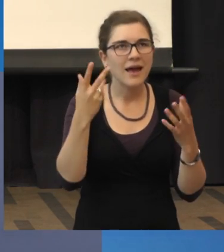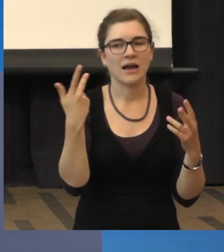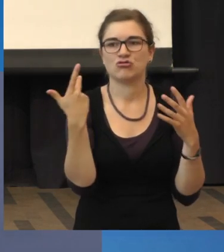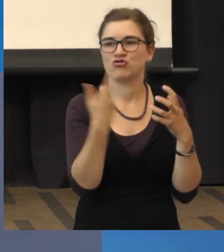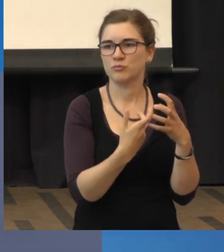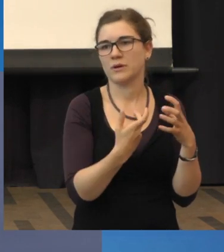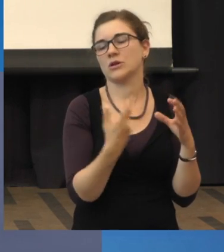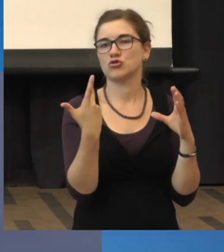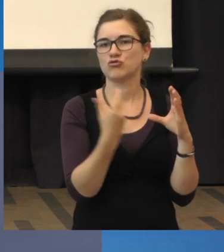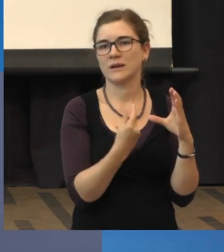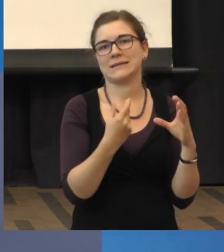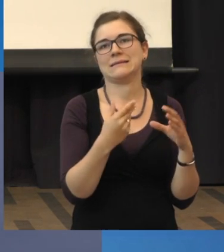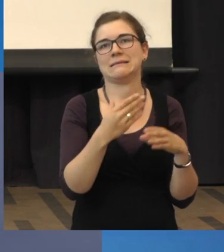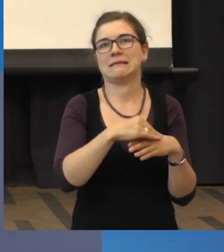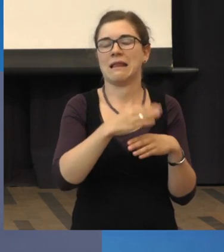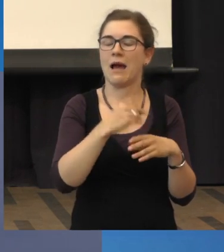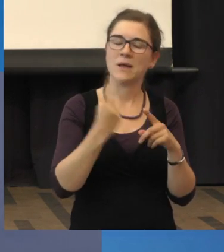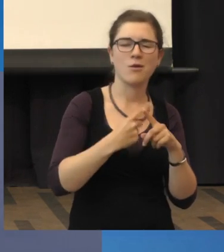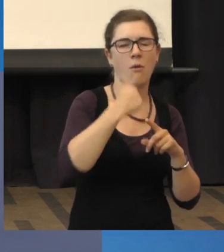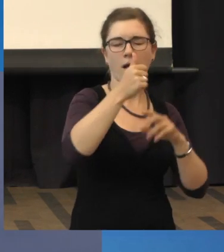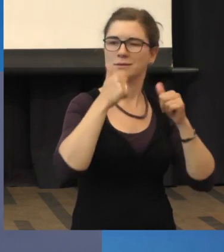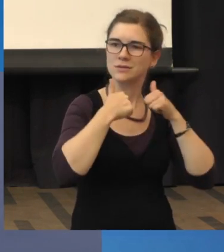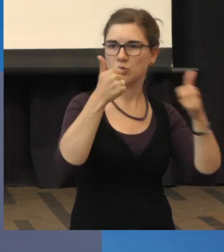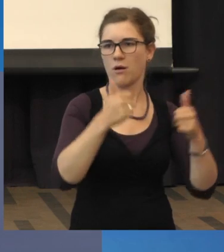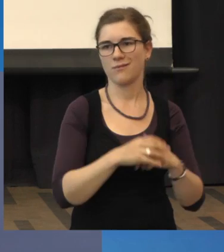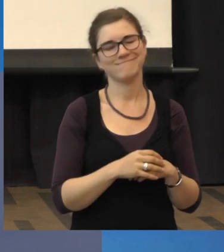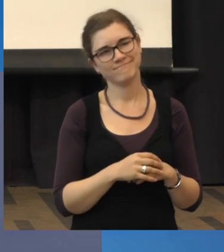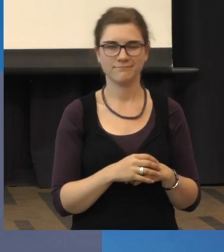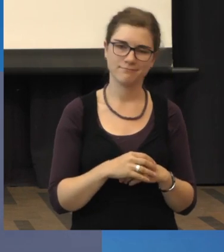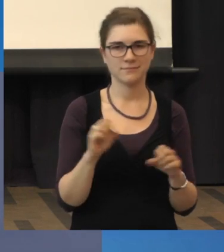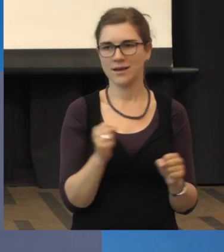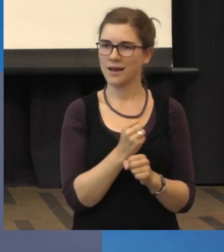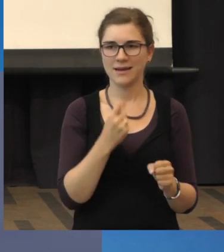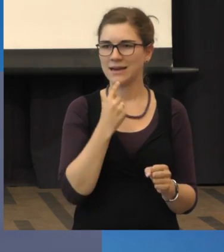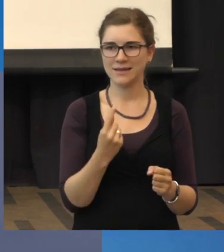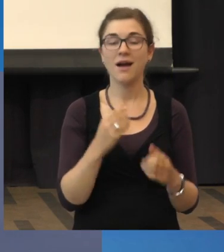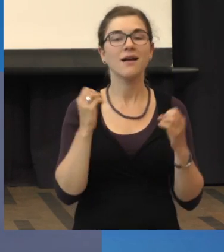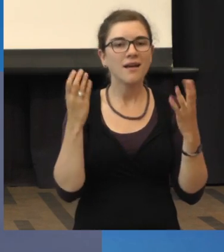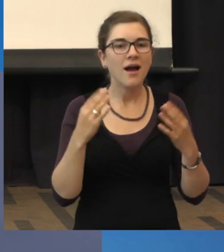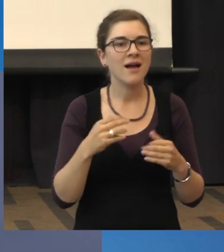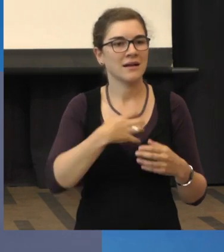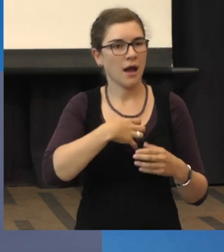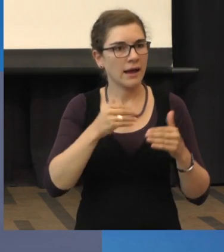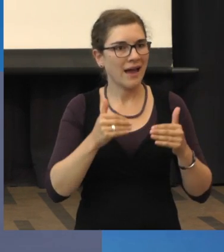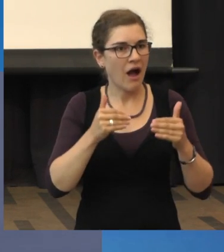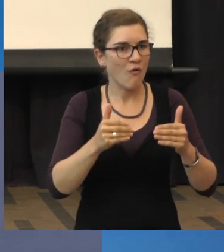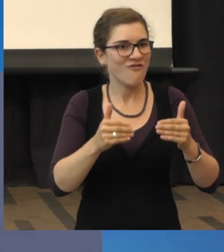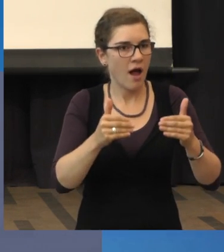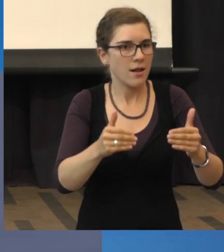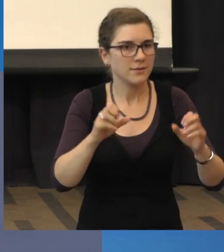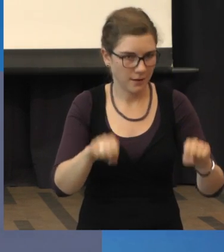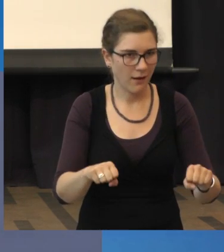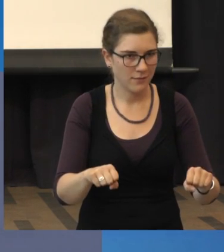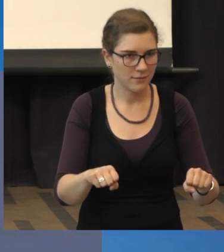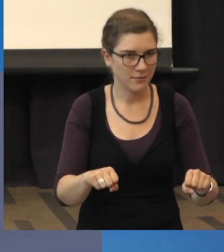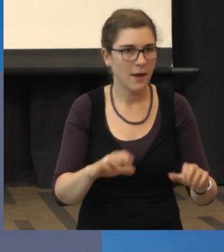ist nicht das Gelbe vom Ei. Also man kann damit den Krankheitsprozess aufhalten. Viele Patienten sagen